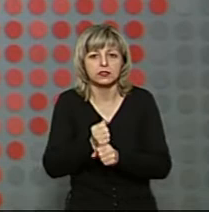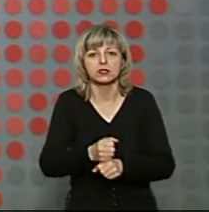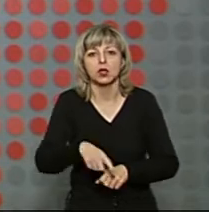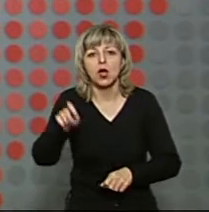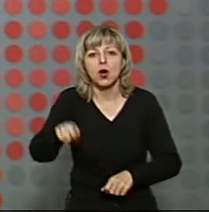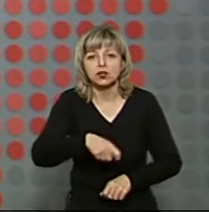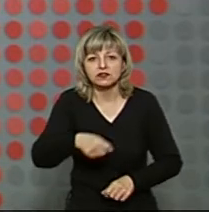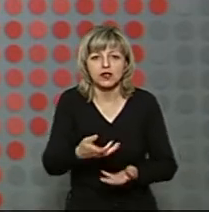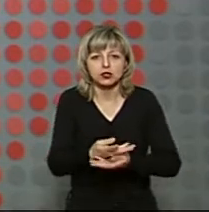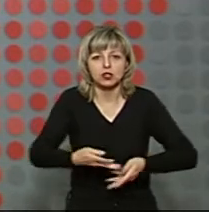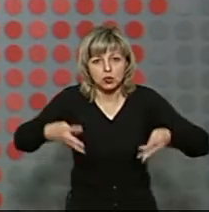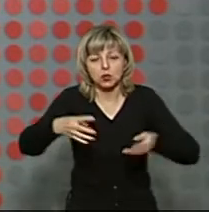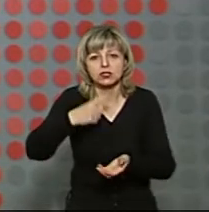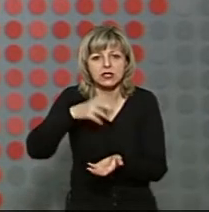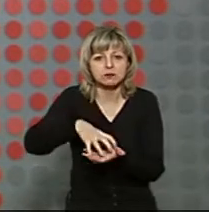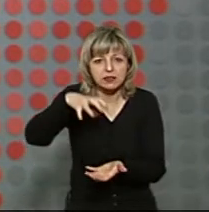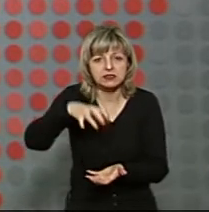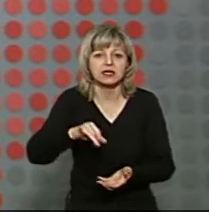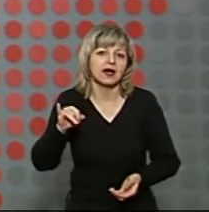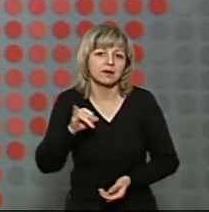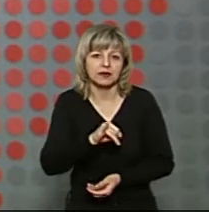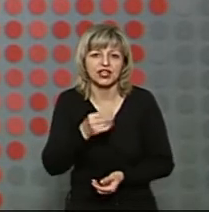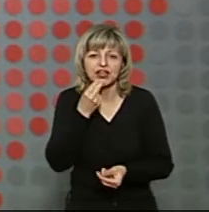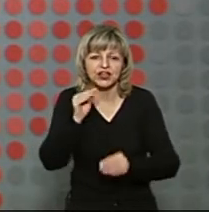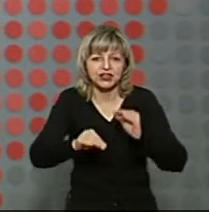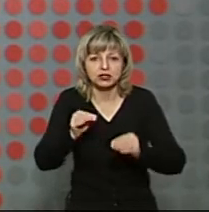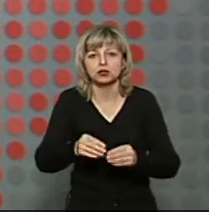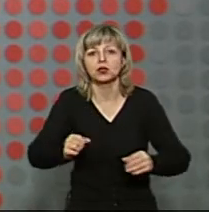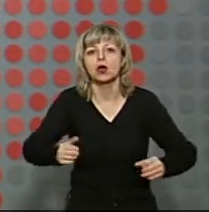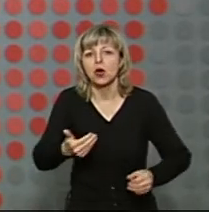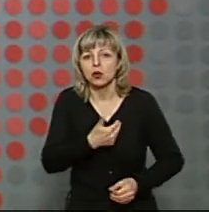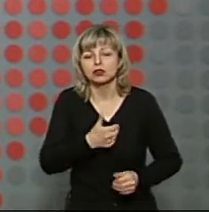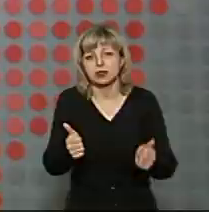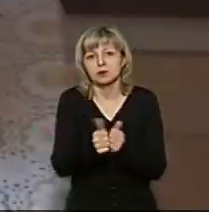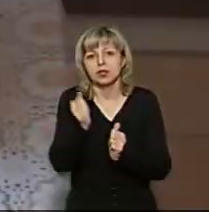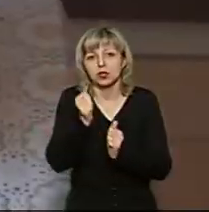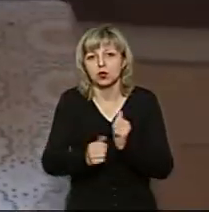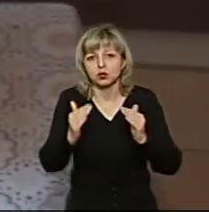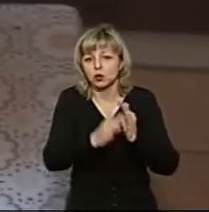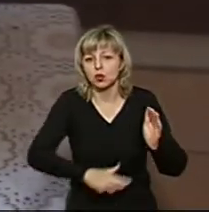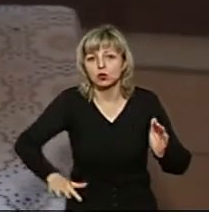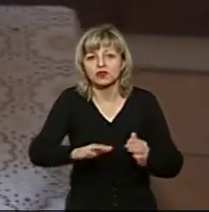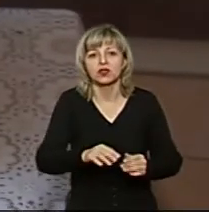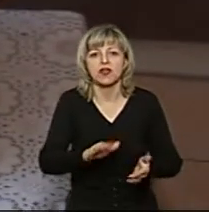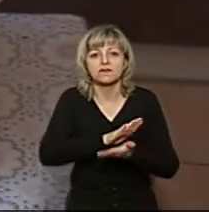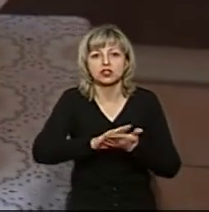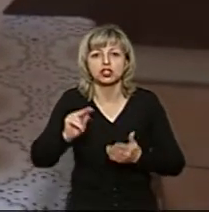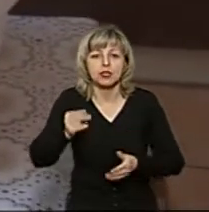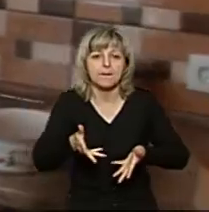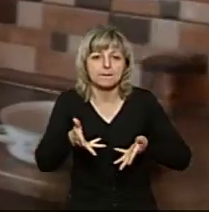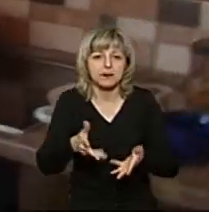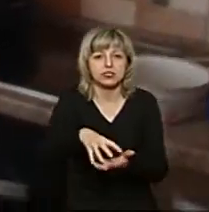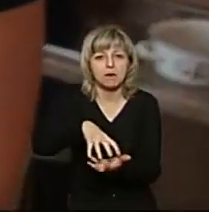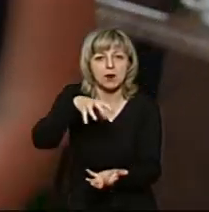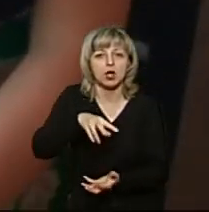пасками і святковою їжею планує біля кожного двору. Детальніше у сюжеті. У чистий четвер пече